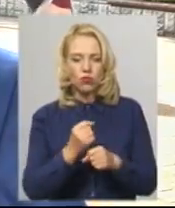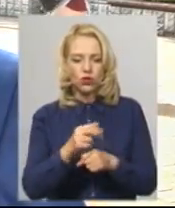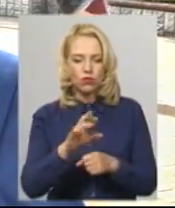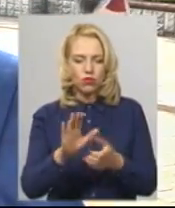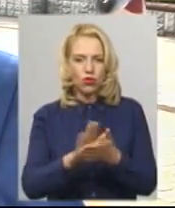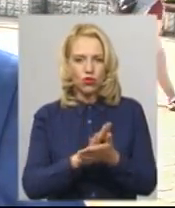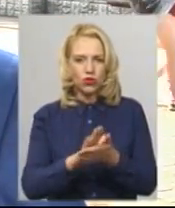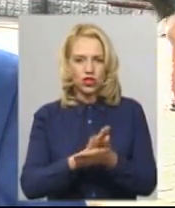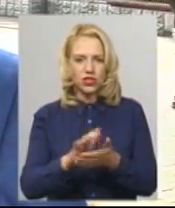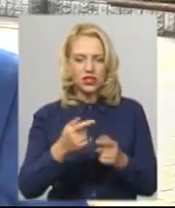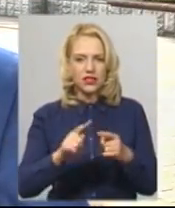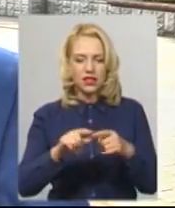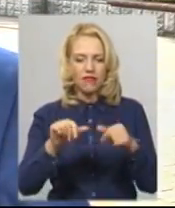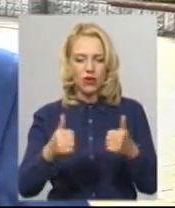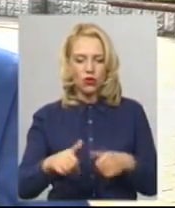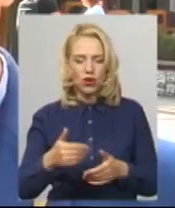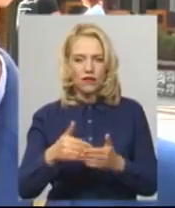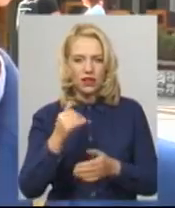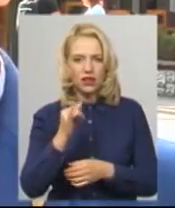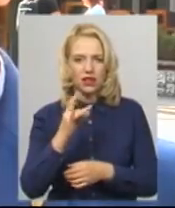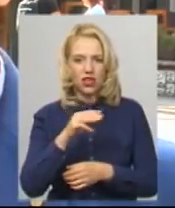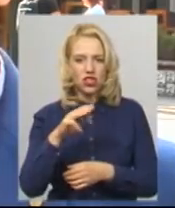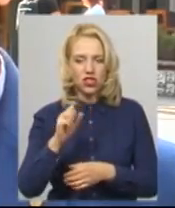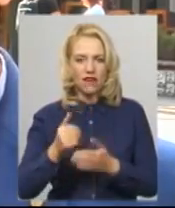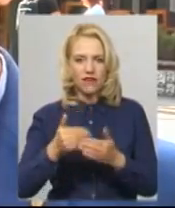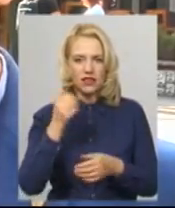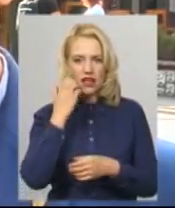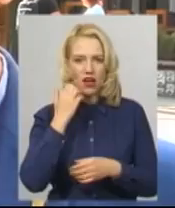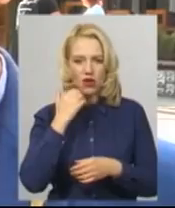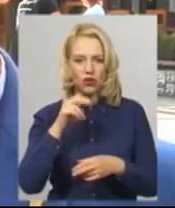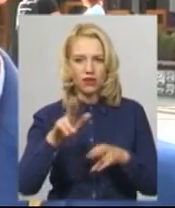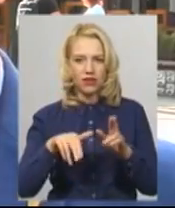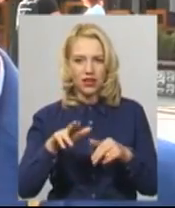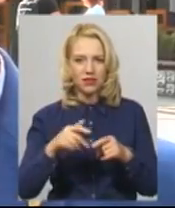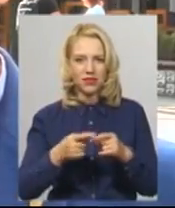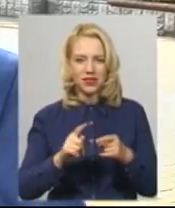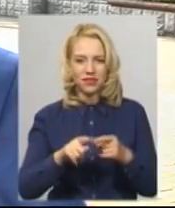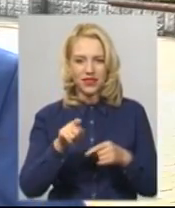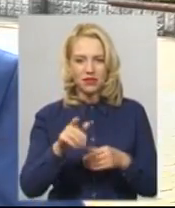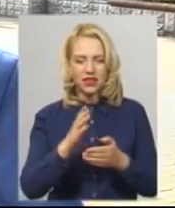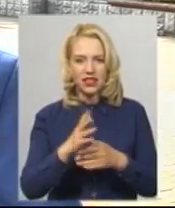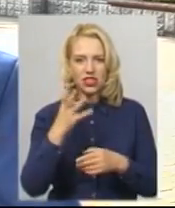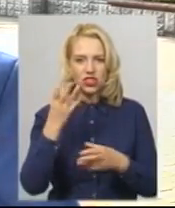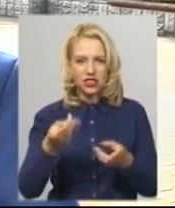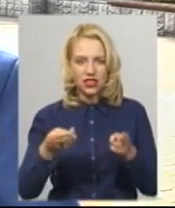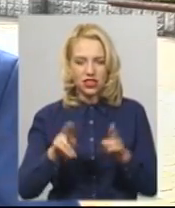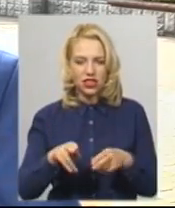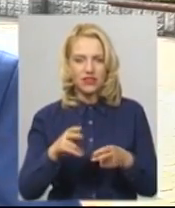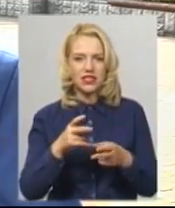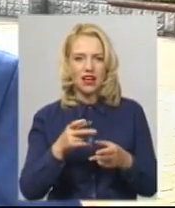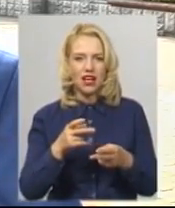тих фігур від іржі і від старої фарби. Там залишилися ще більші фігурки, галікоптер, лев. Цілком можливо, що